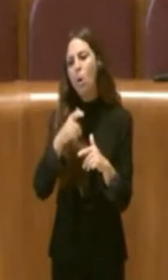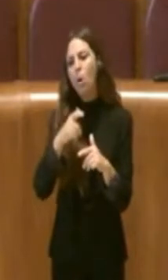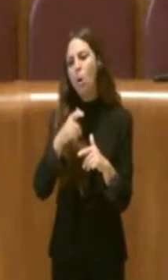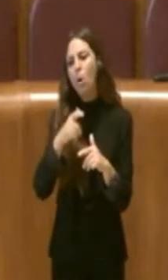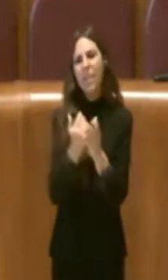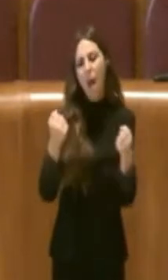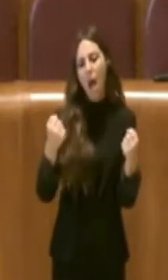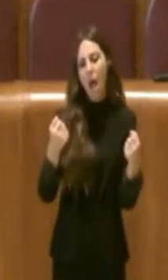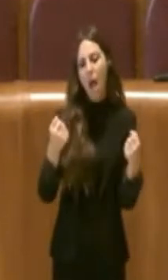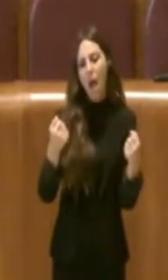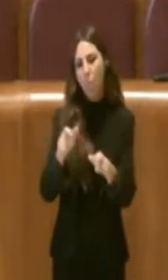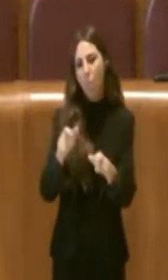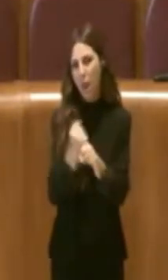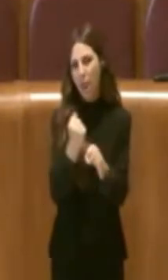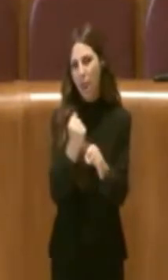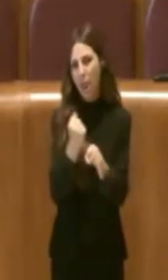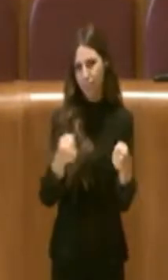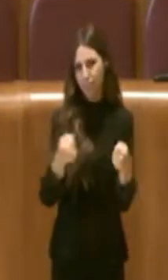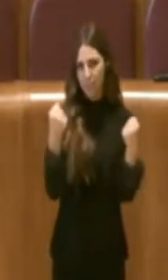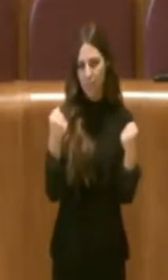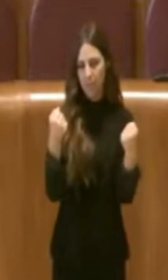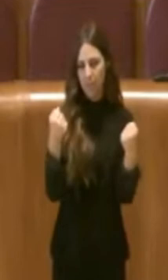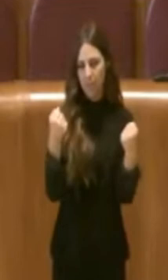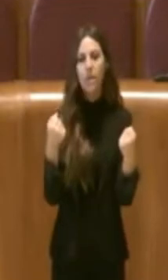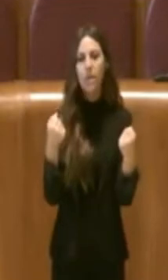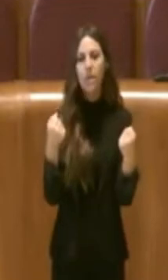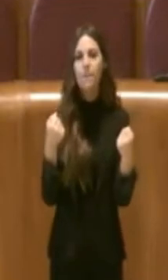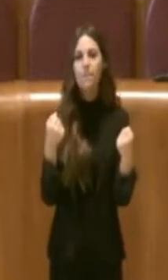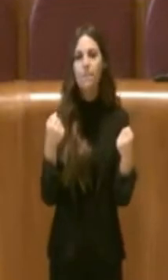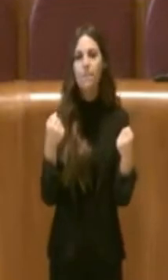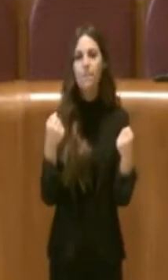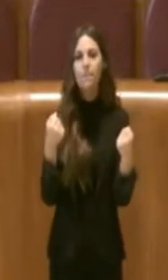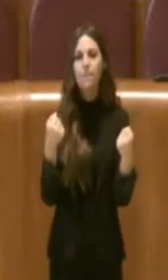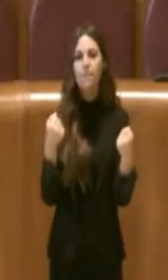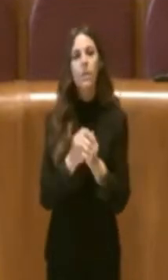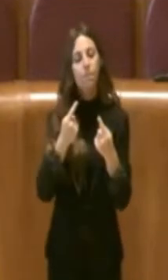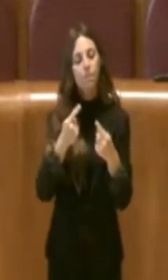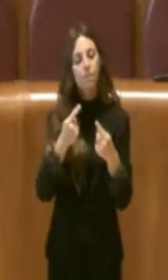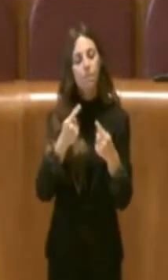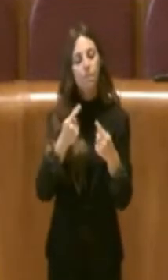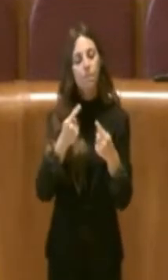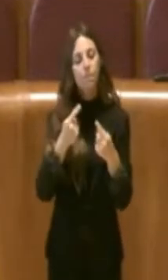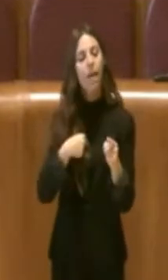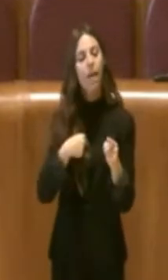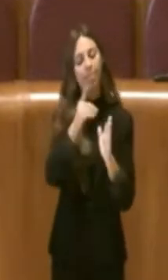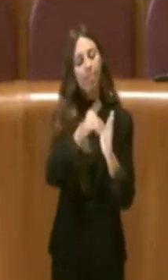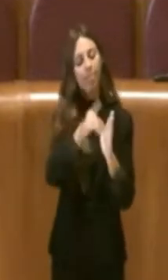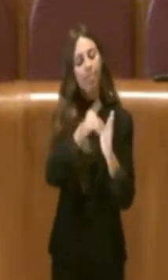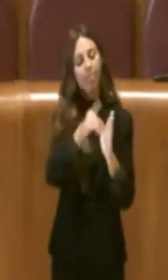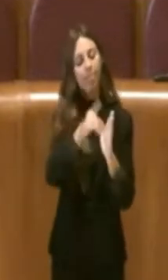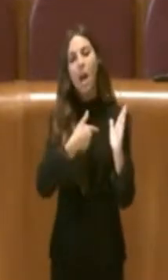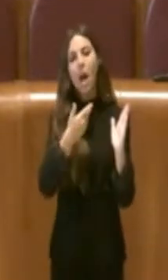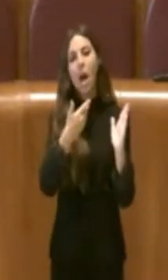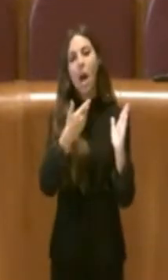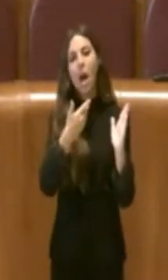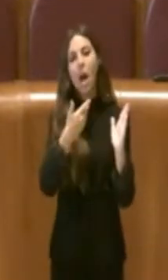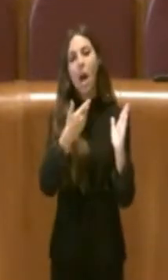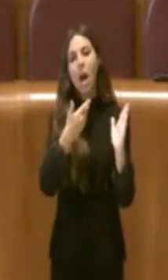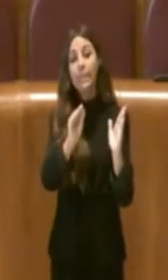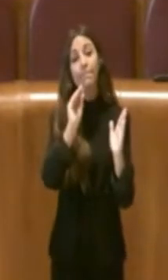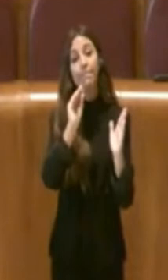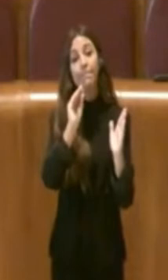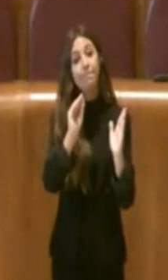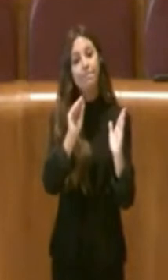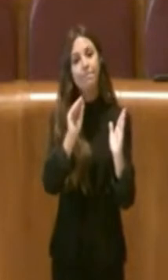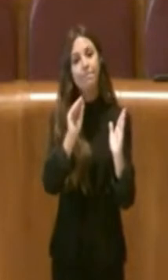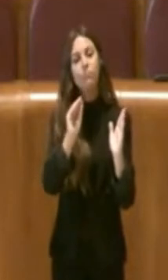vendono questi oggetti. Nel dispositivo poi chiediamo in maniera ancora più estesa che ci